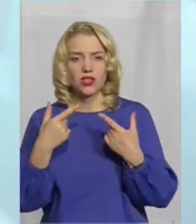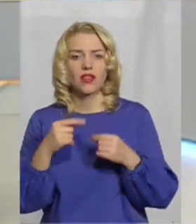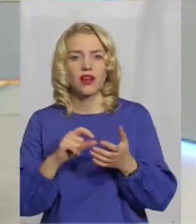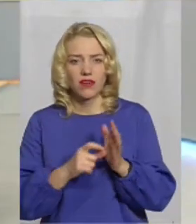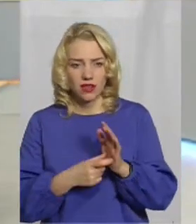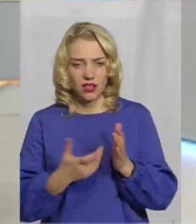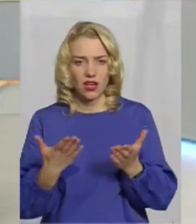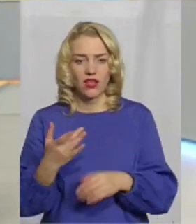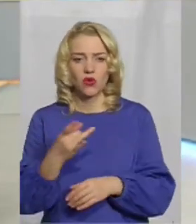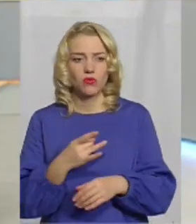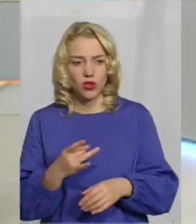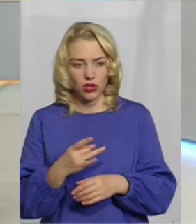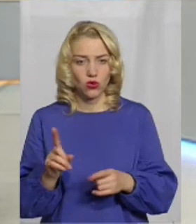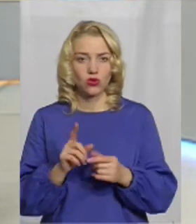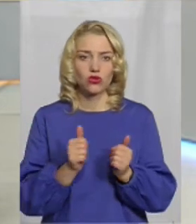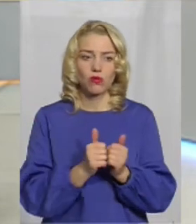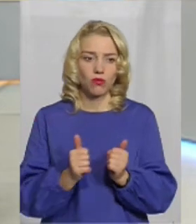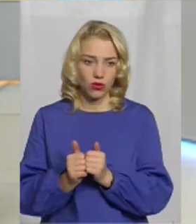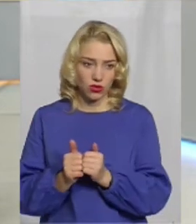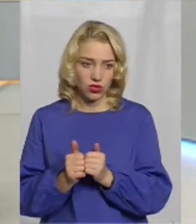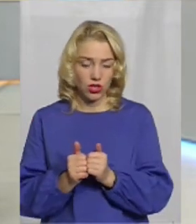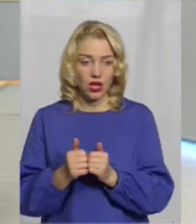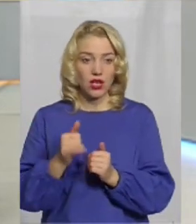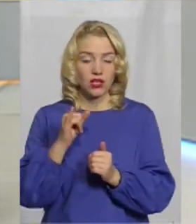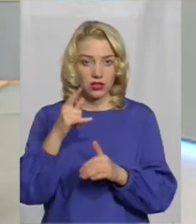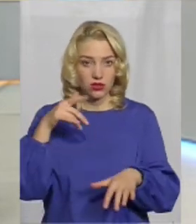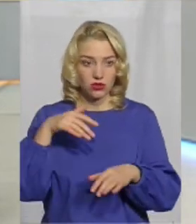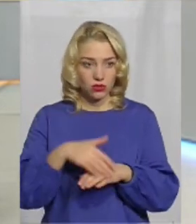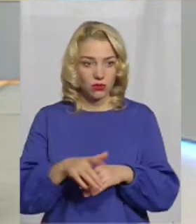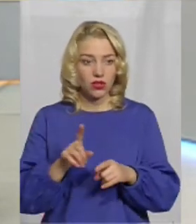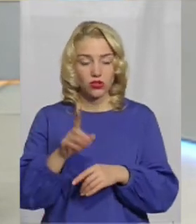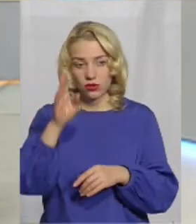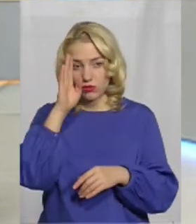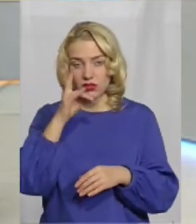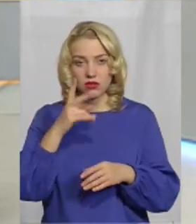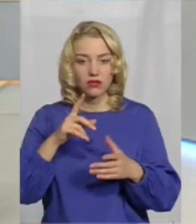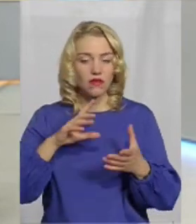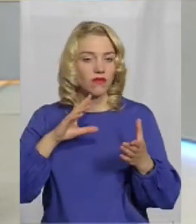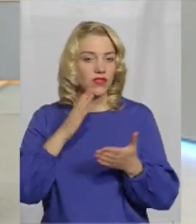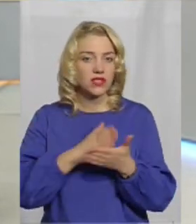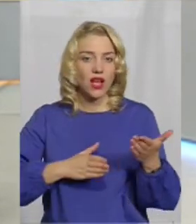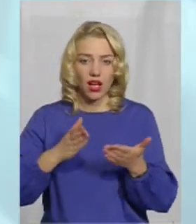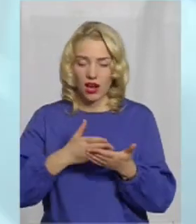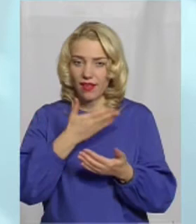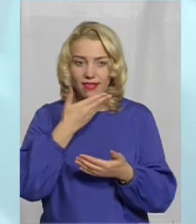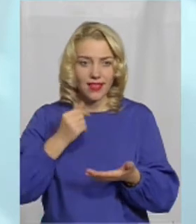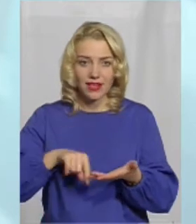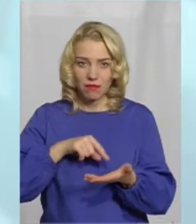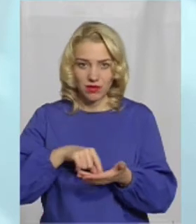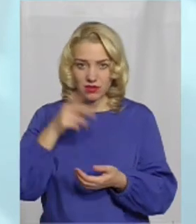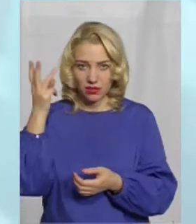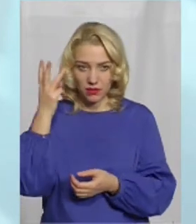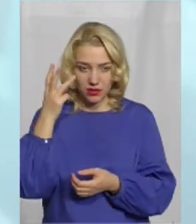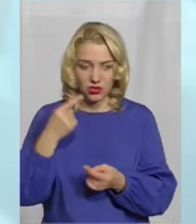де квартира, в якому районі, що там поруч, я ж місто добре знаю, одразу стало зрозуміло, що чоловік не місцевий. І таким